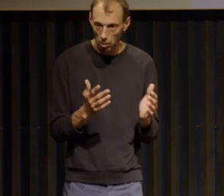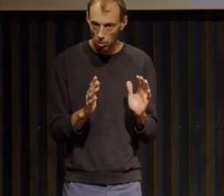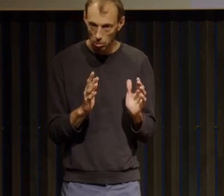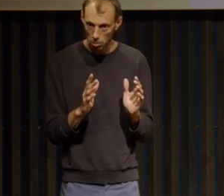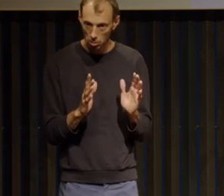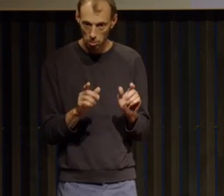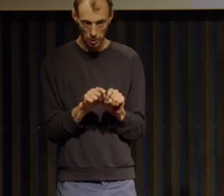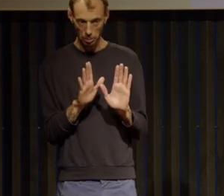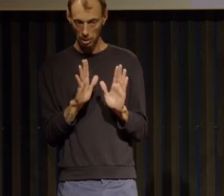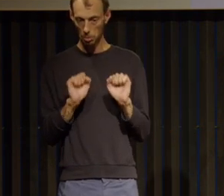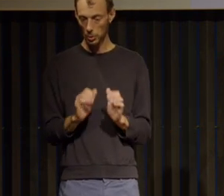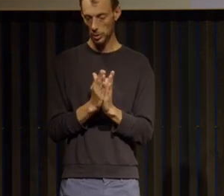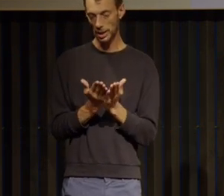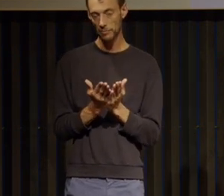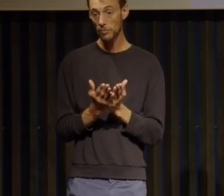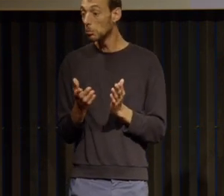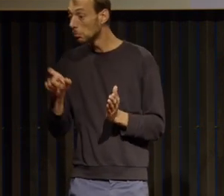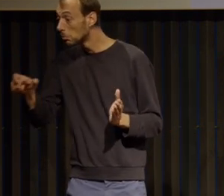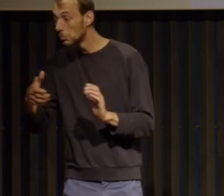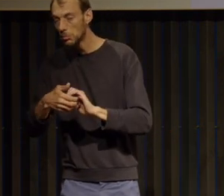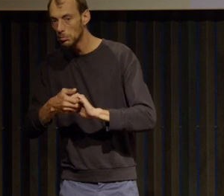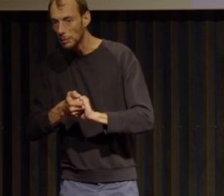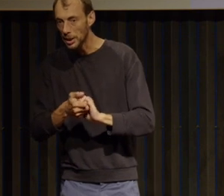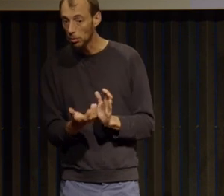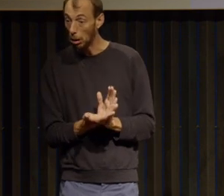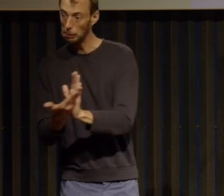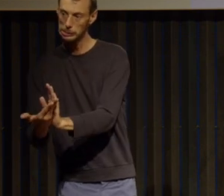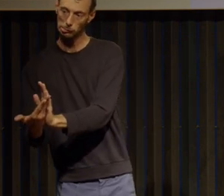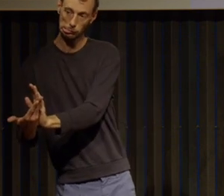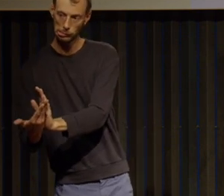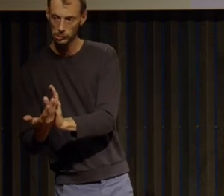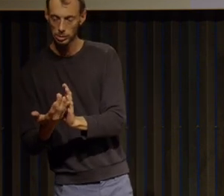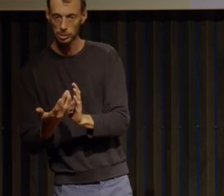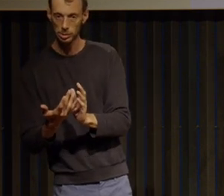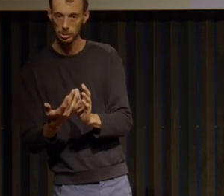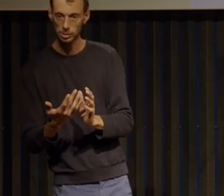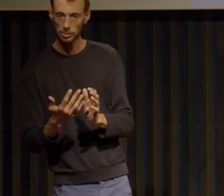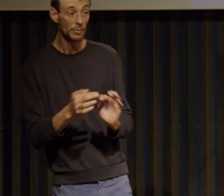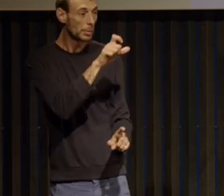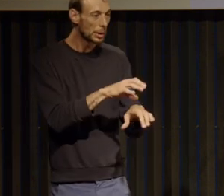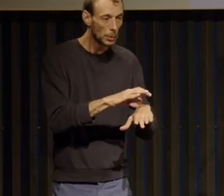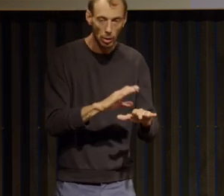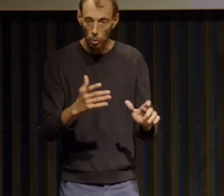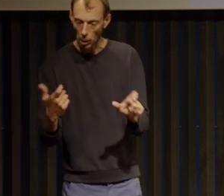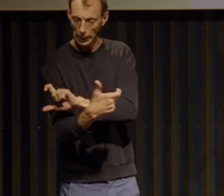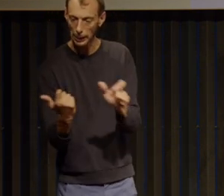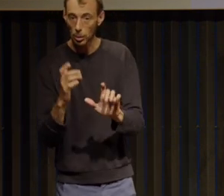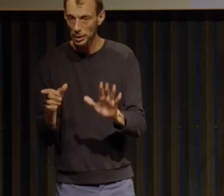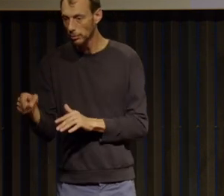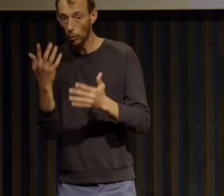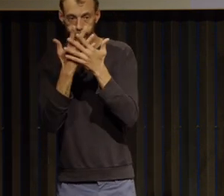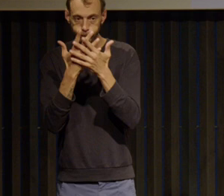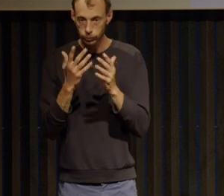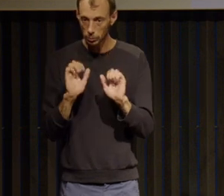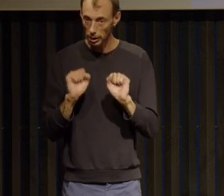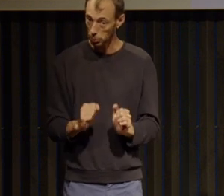les amis les proches qui n'ont pas forcément les mots pour accompagner oui effectivement je pense que c'est